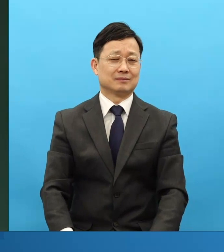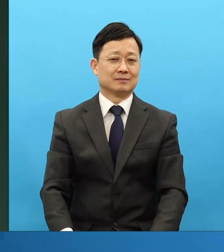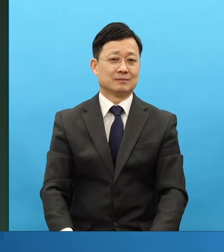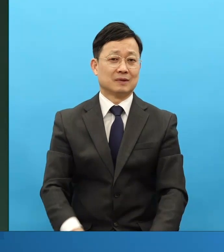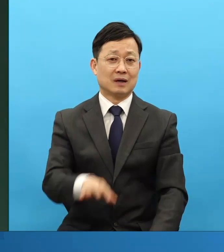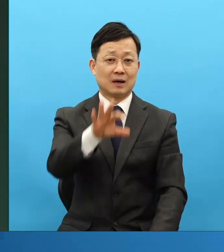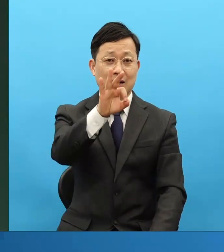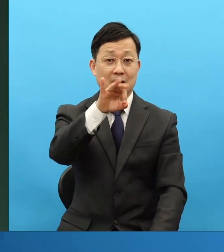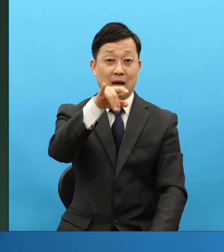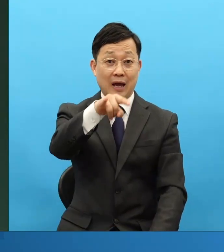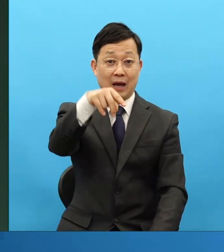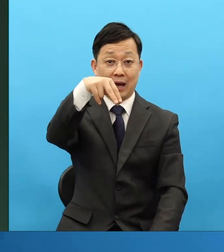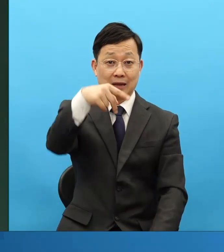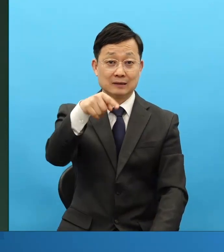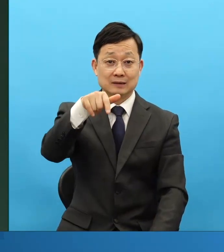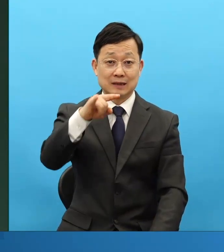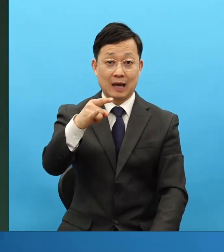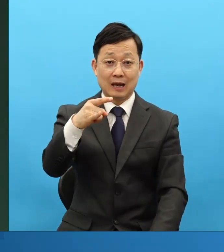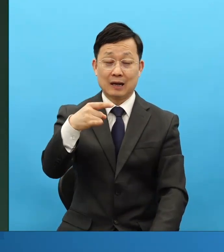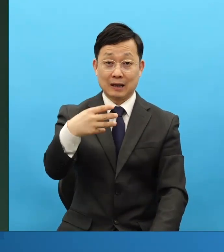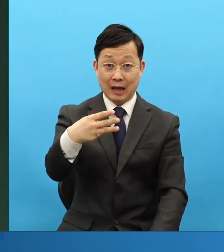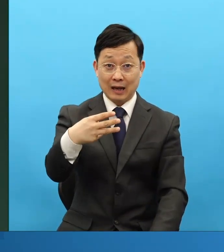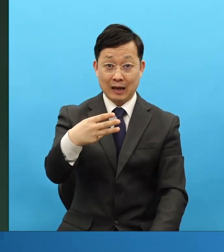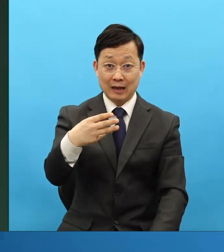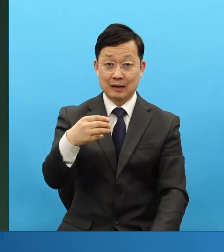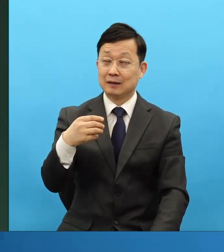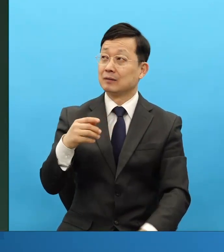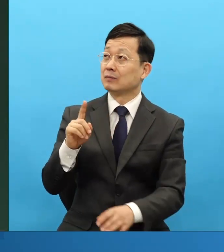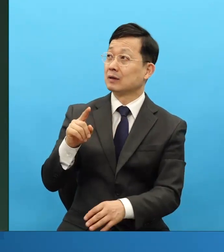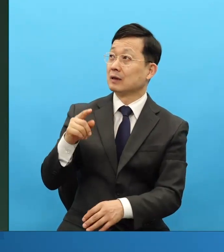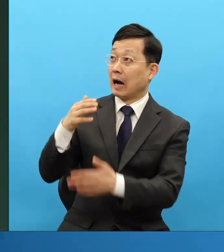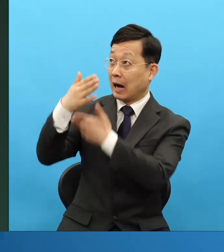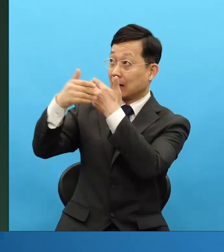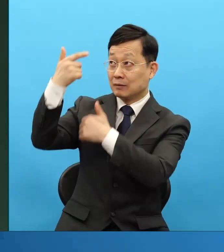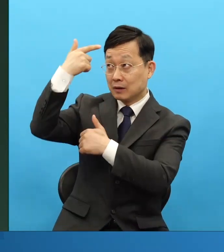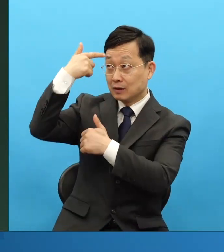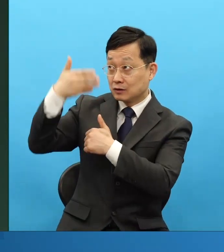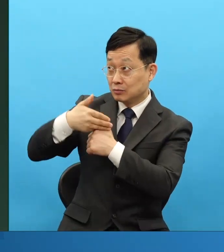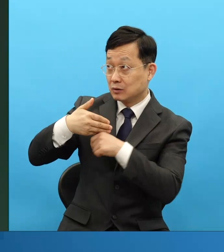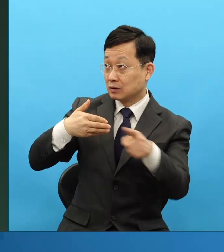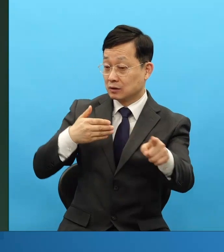에스겔은 그렇게 대답하지 않았습니다. 이 뼈거리에 살겠냐 했을 때 뭐라고 대답했습니다.